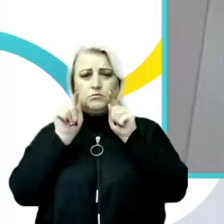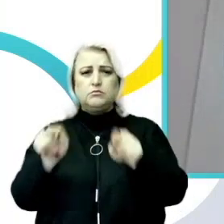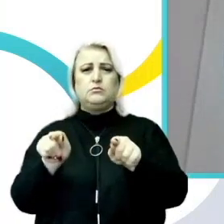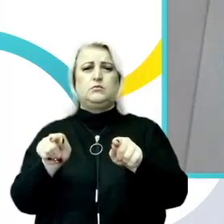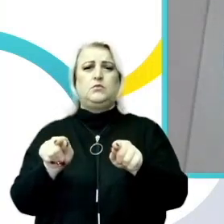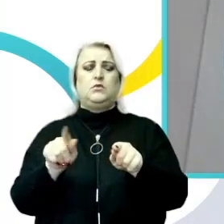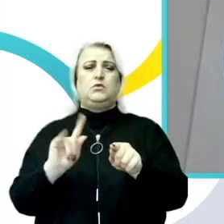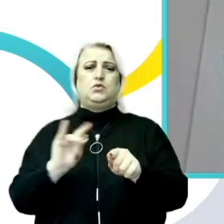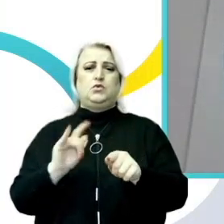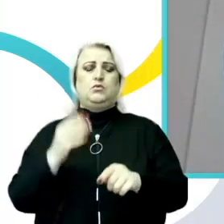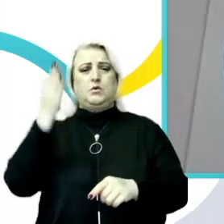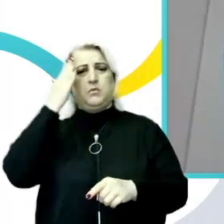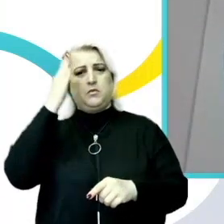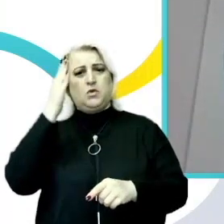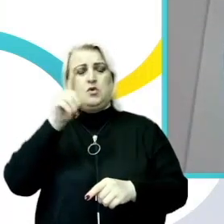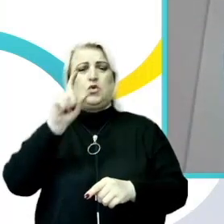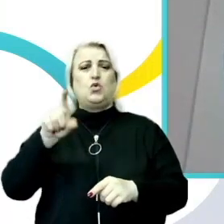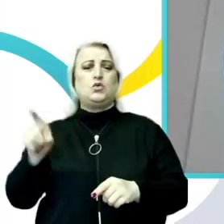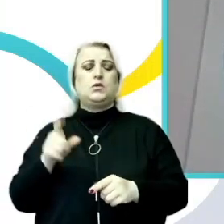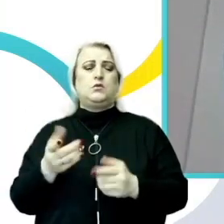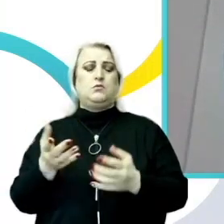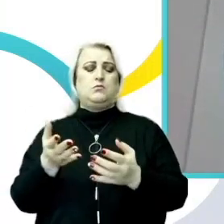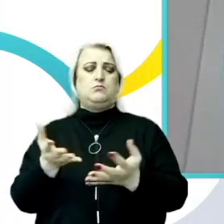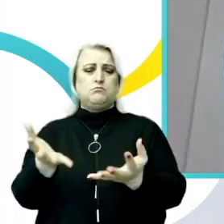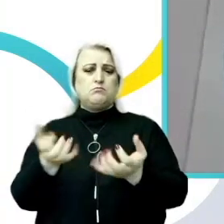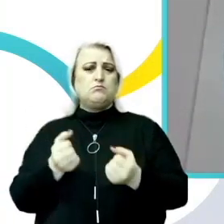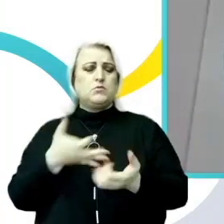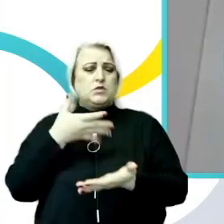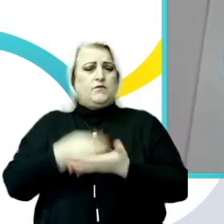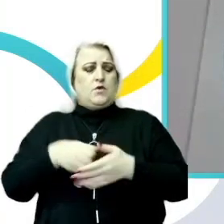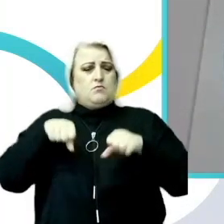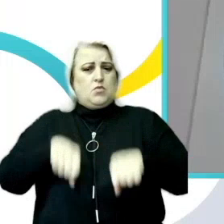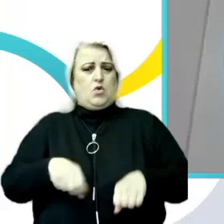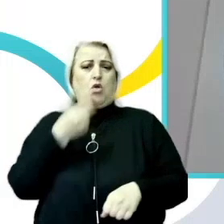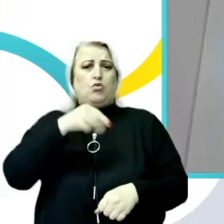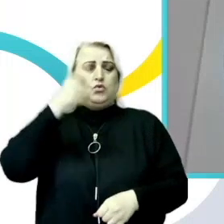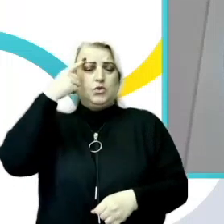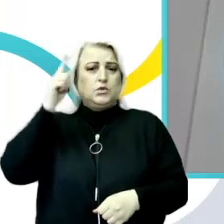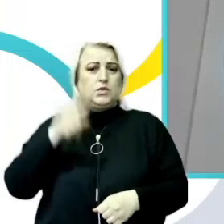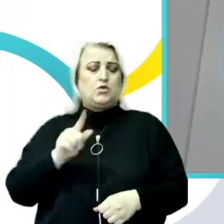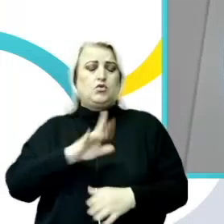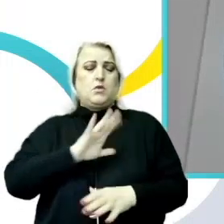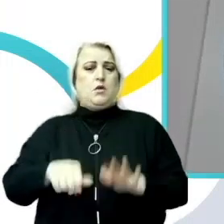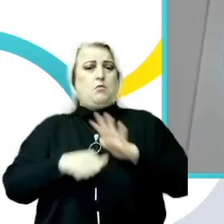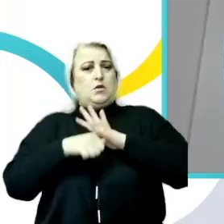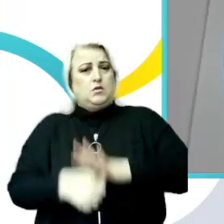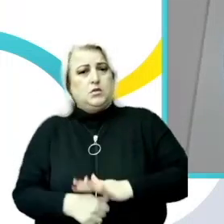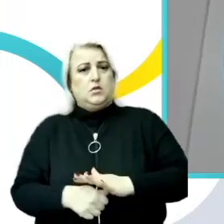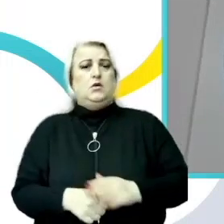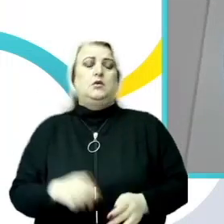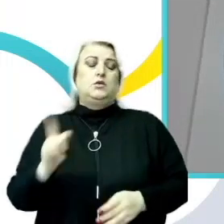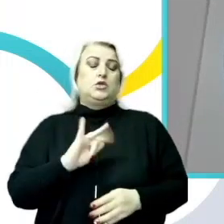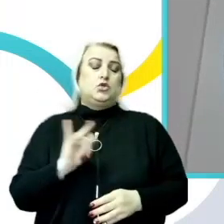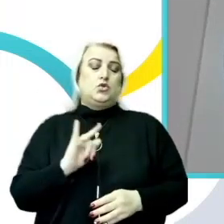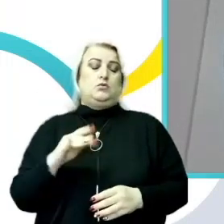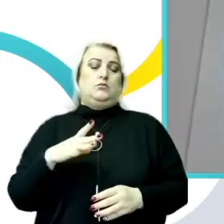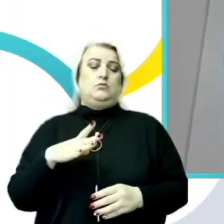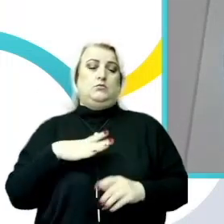titularelor de drepturi să-și cunoască mai bine dreptul de a nu fi discriminat și să-și îl revendice,